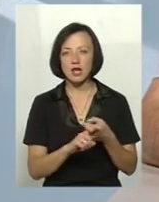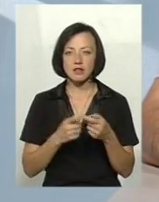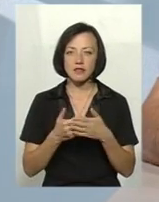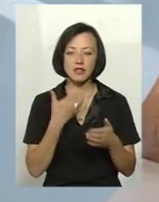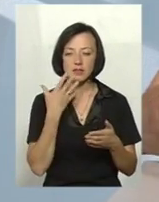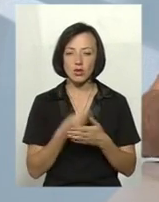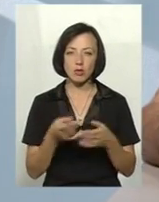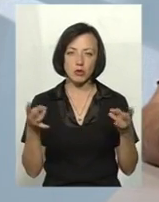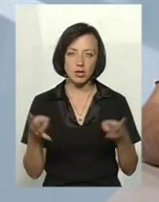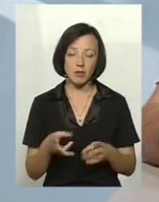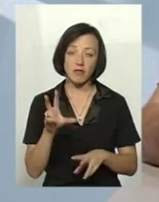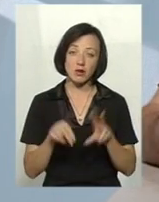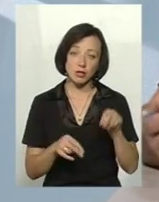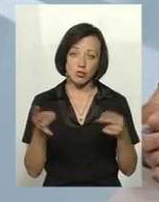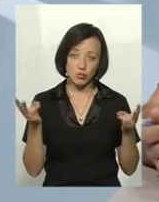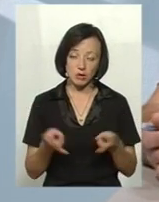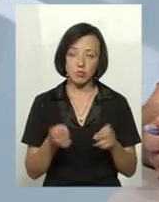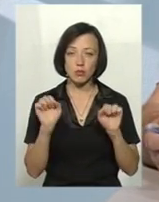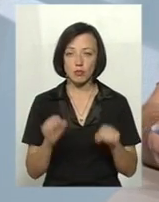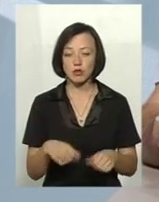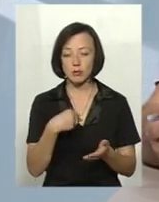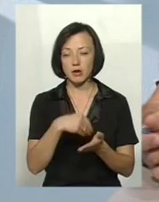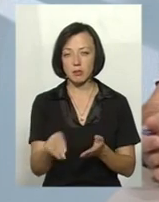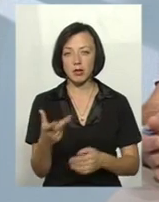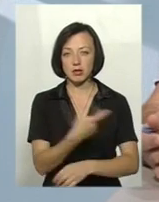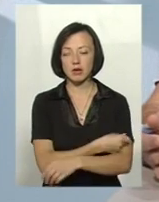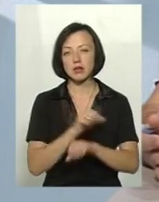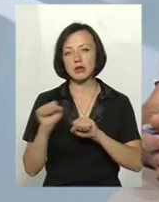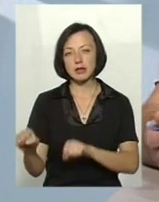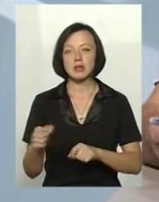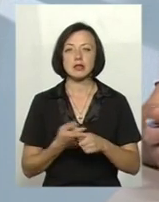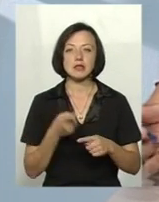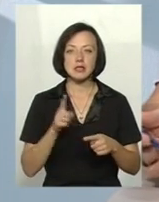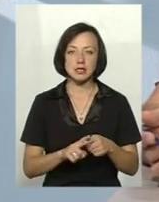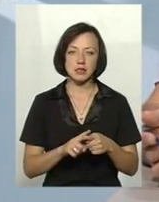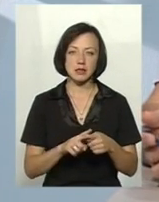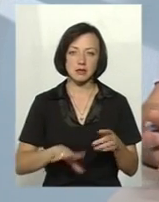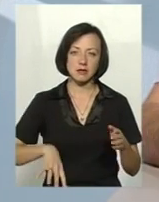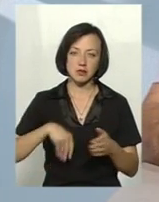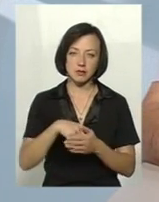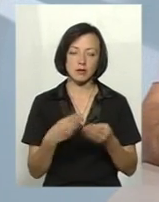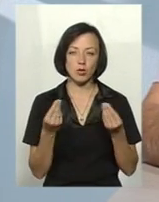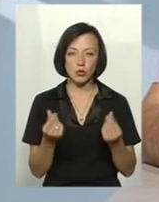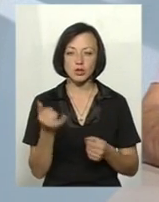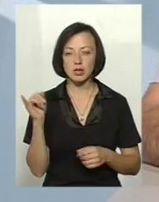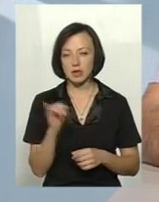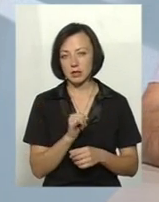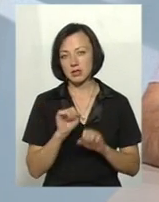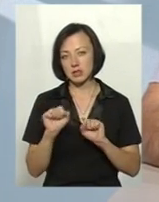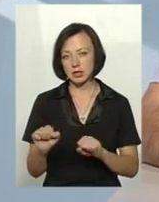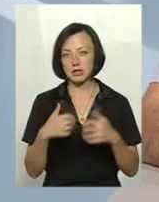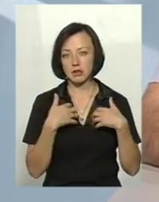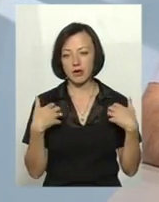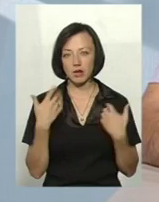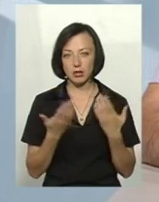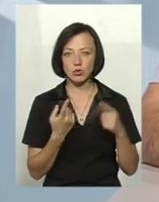своєї потреби, вона вважає, що їй потрібно, вона може придбати дану вакцину за власні кошти і провакцинувати тварину,